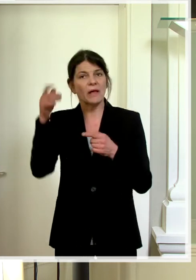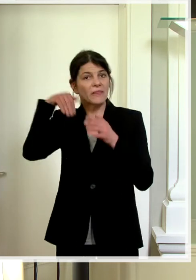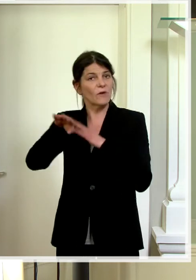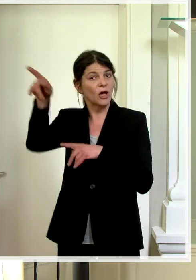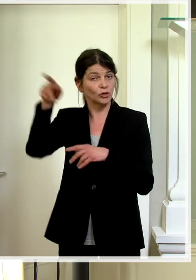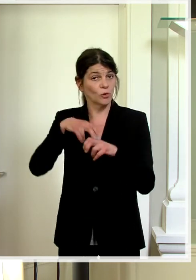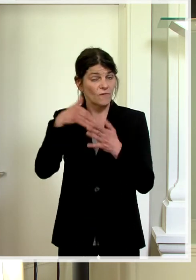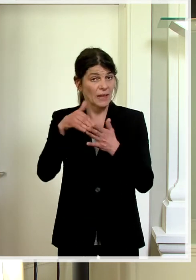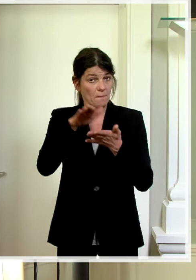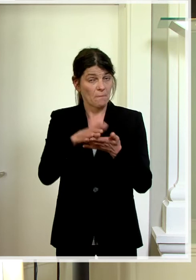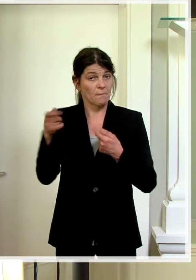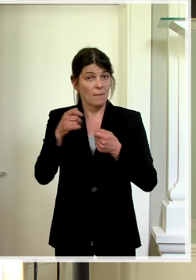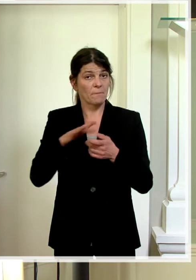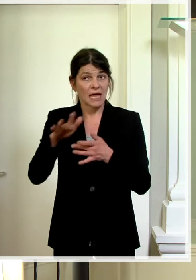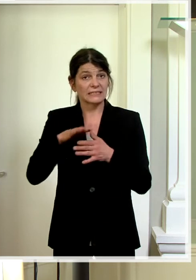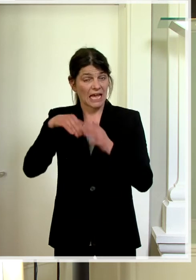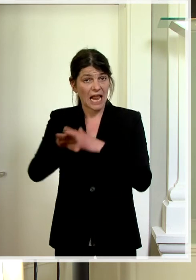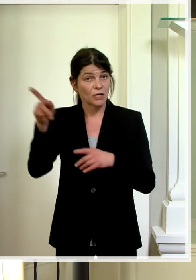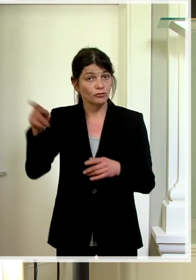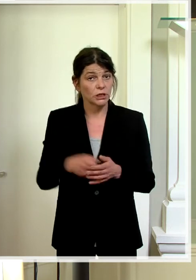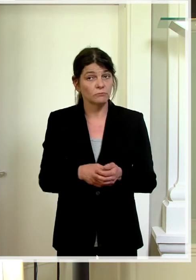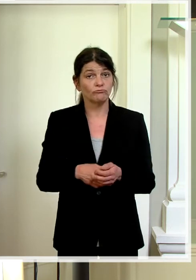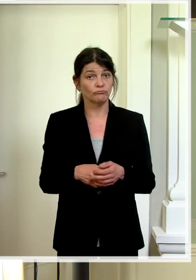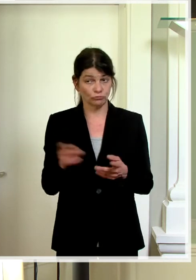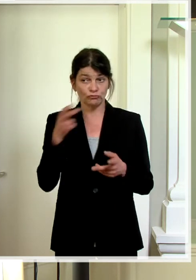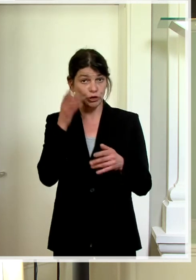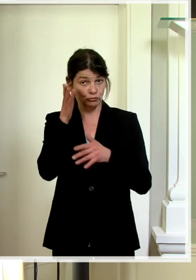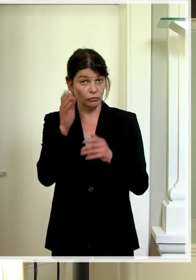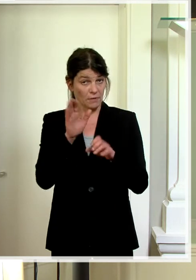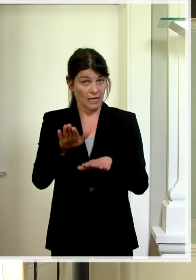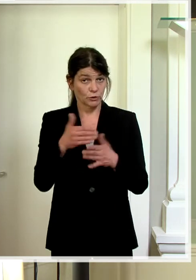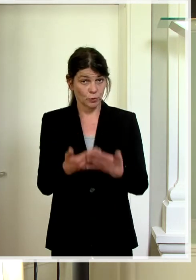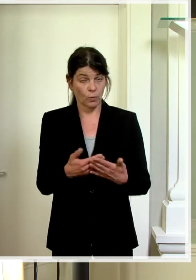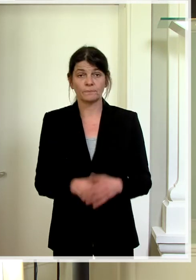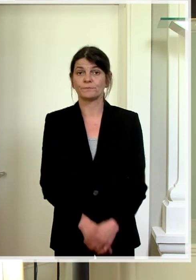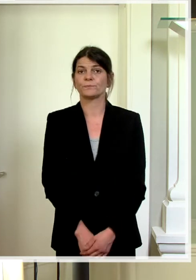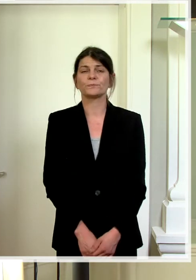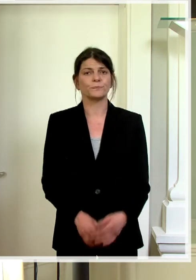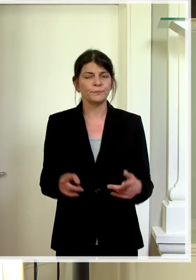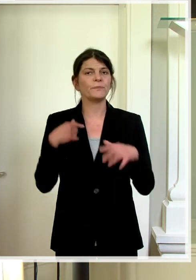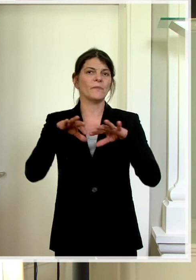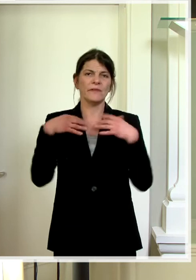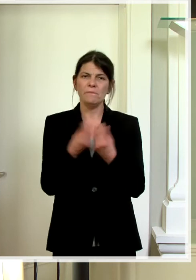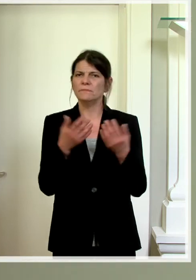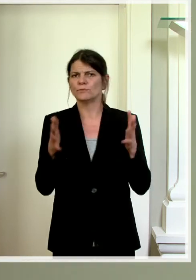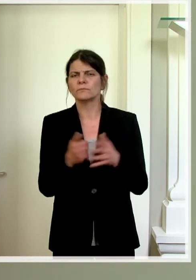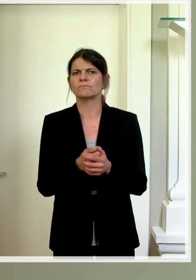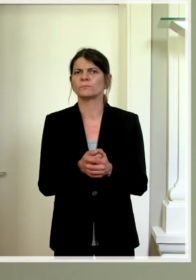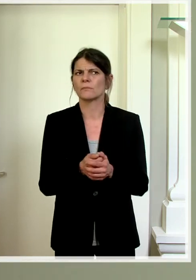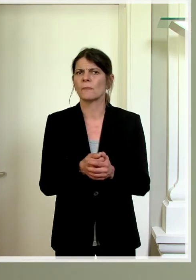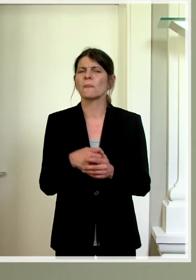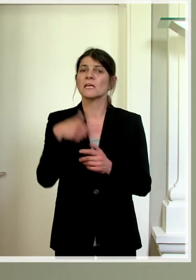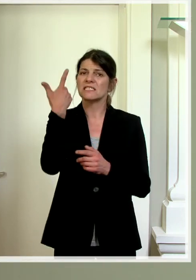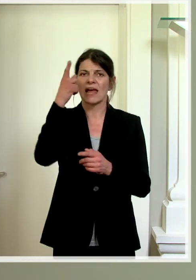in der Marktplatzgarage so beibehalten wird? Ja, also wir haben insgesamt etwas mehr als